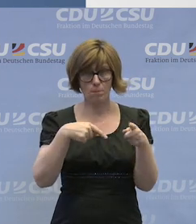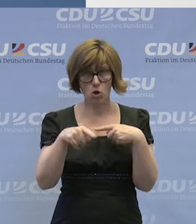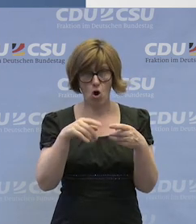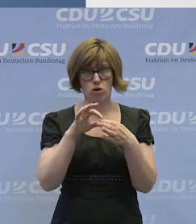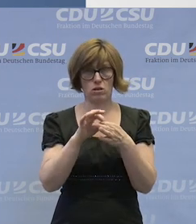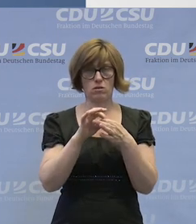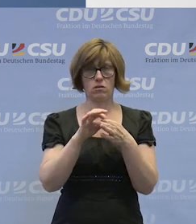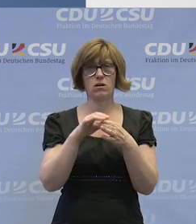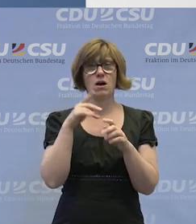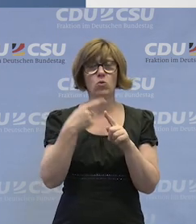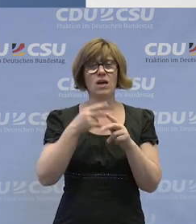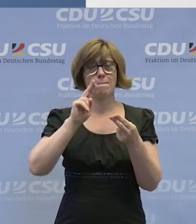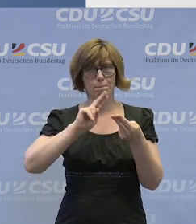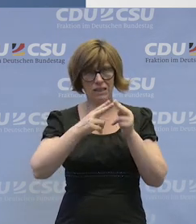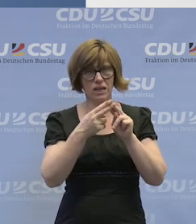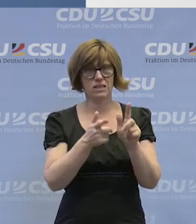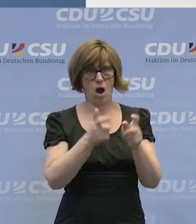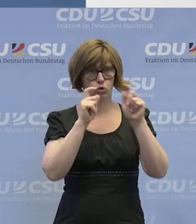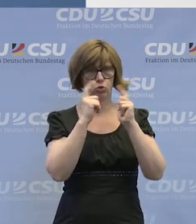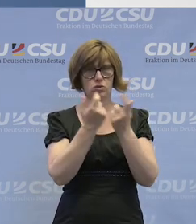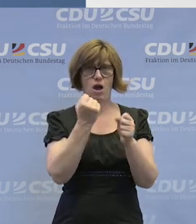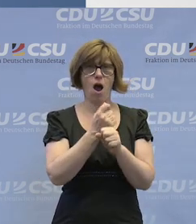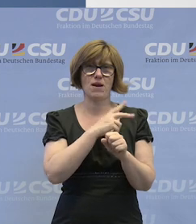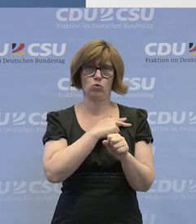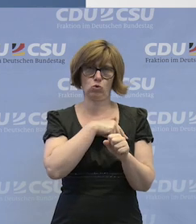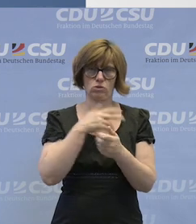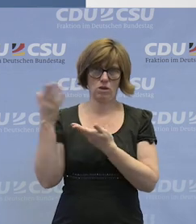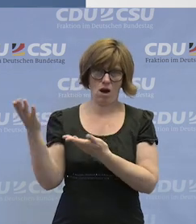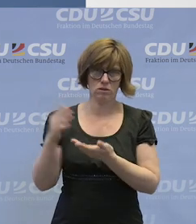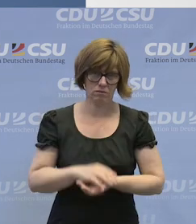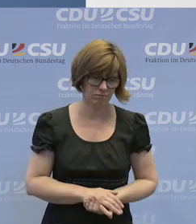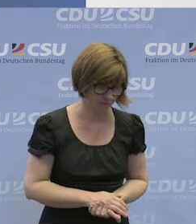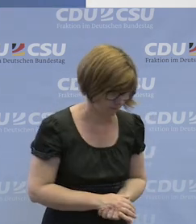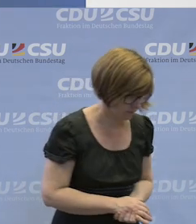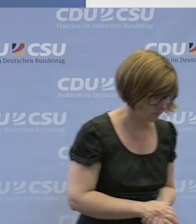Bundestagsabgeordnete und Mitglied im Ausschuss für Arbeit und Soziales. Bitteschön.